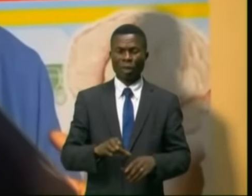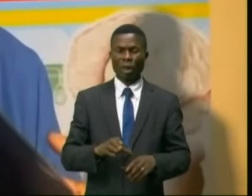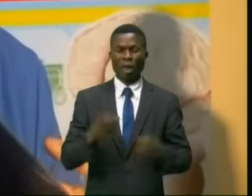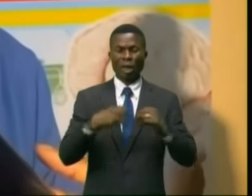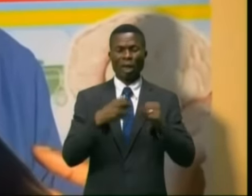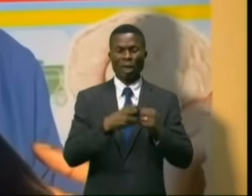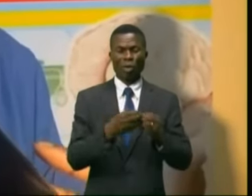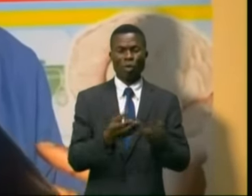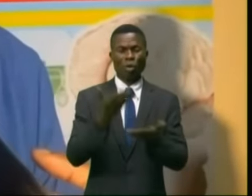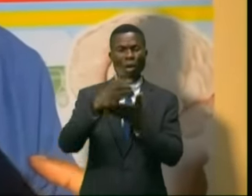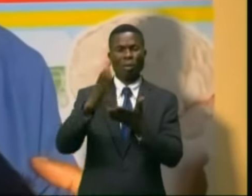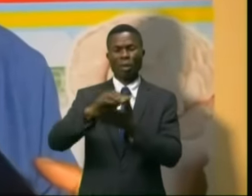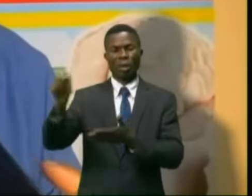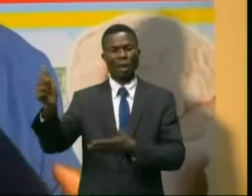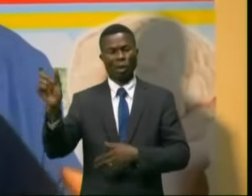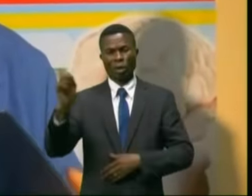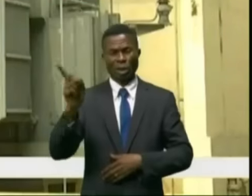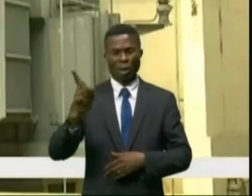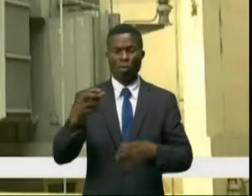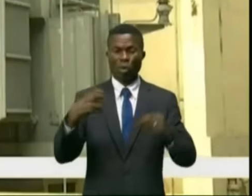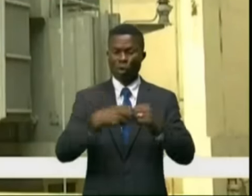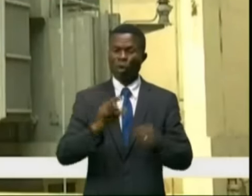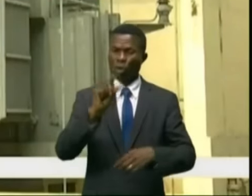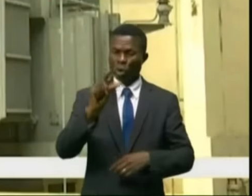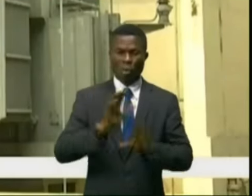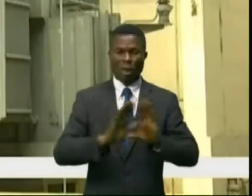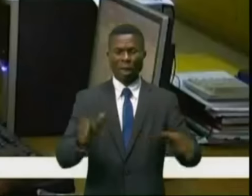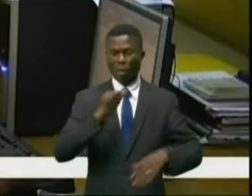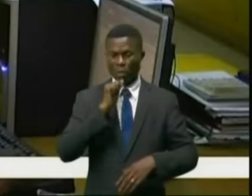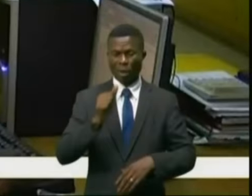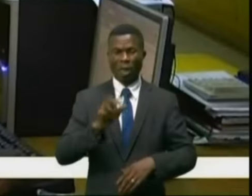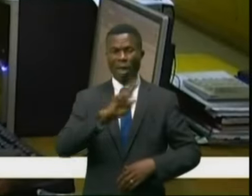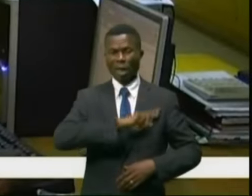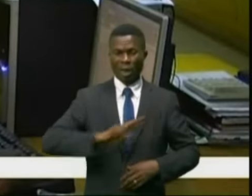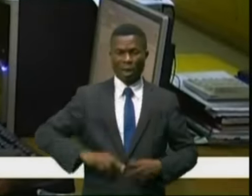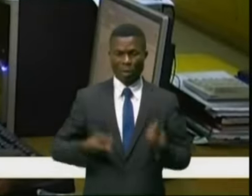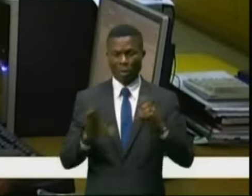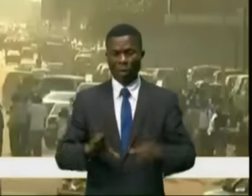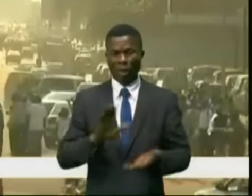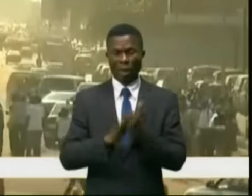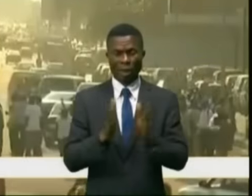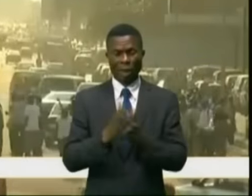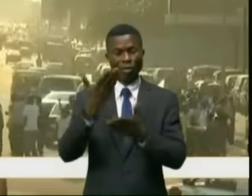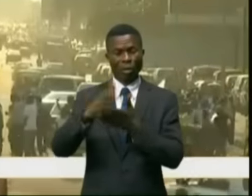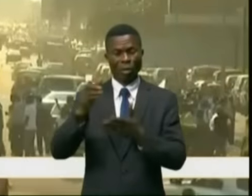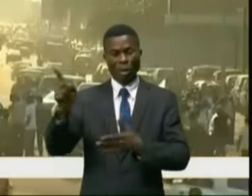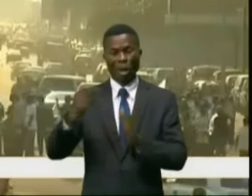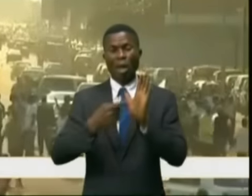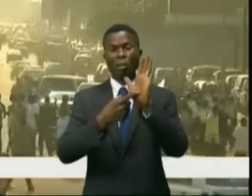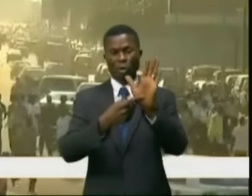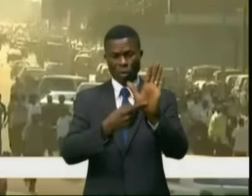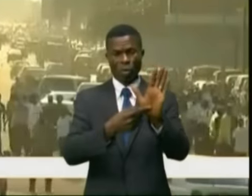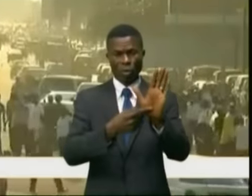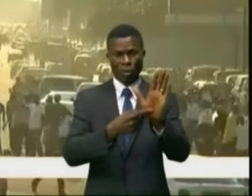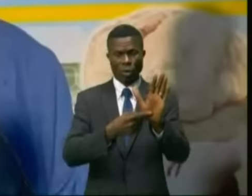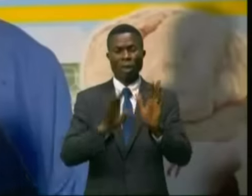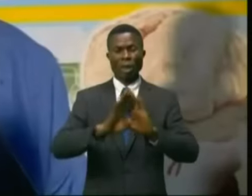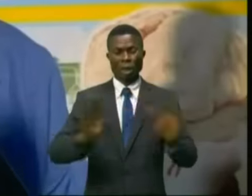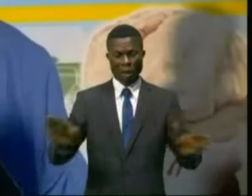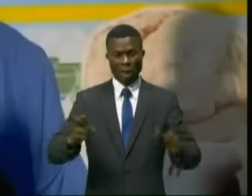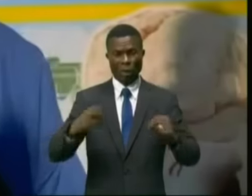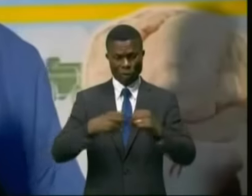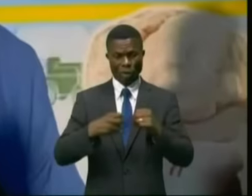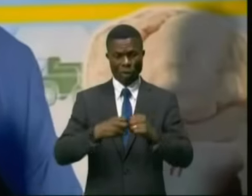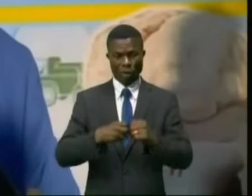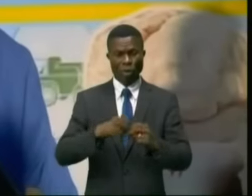énergie parce que c'est largement insuffisant. Si la RDC veut devenir le fisc émergent, nous avons démontré que ses potentialités